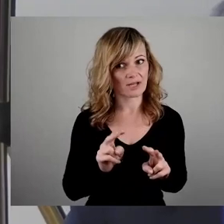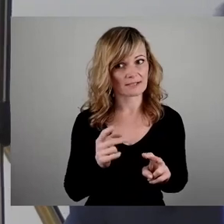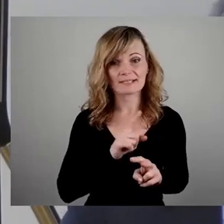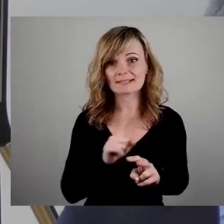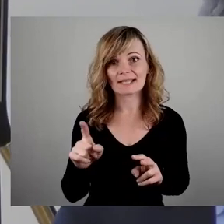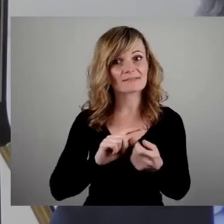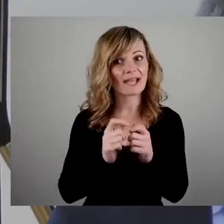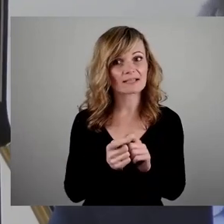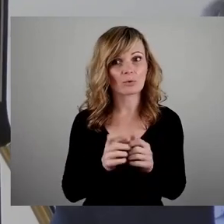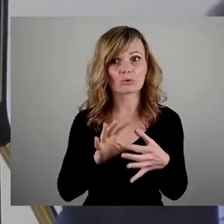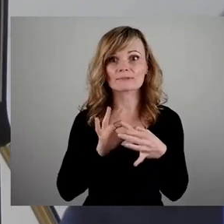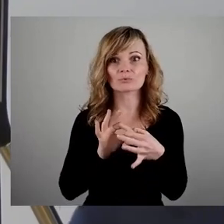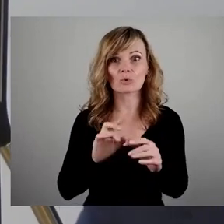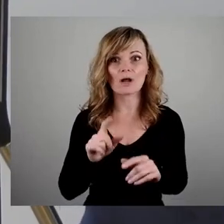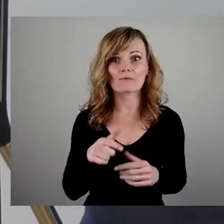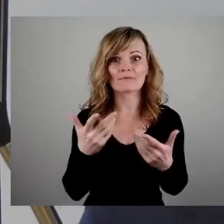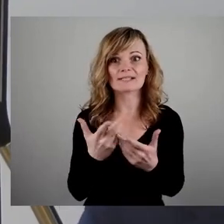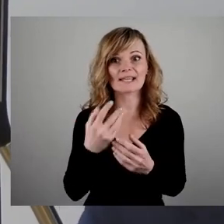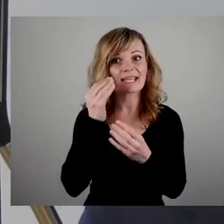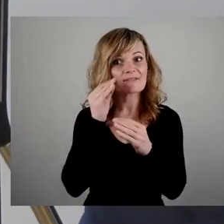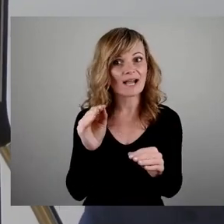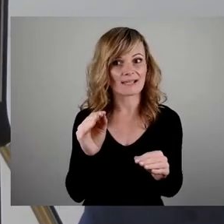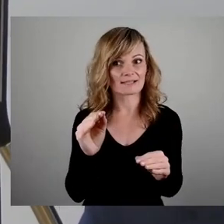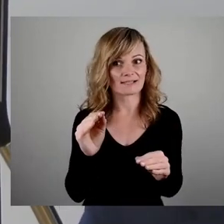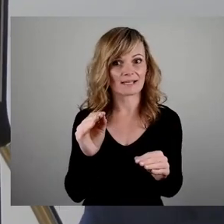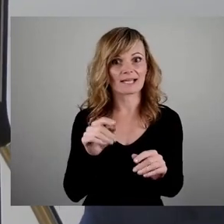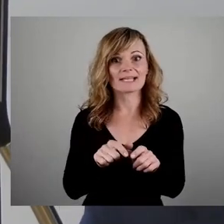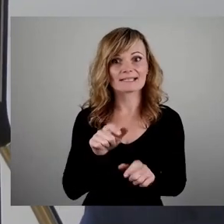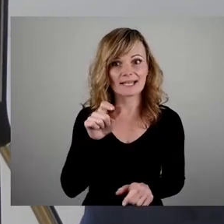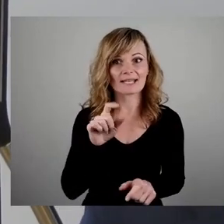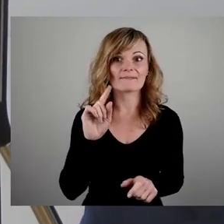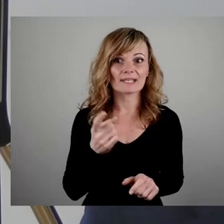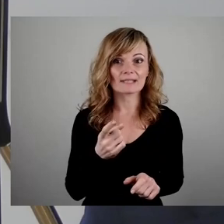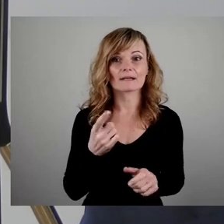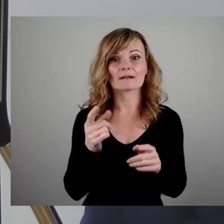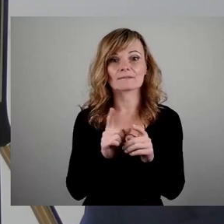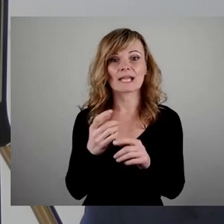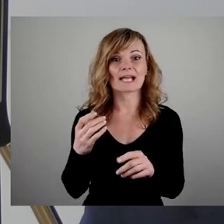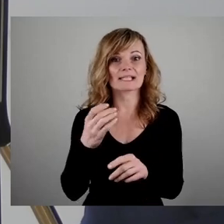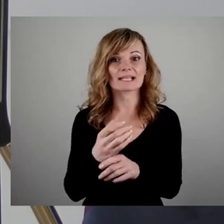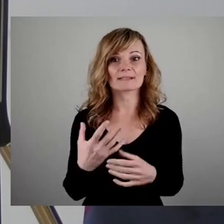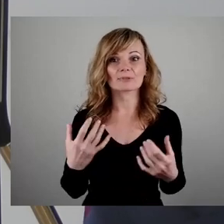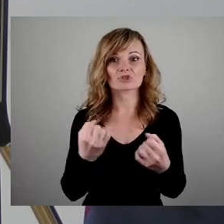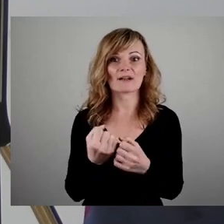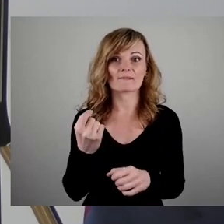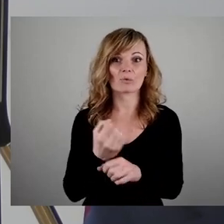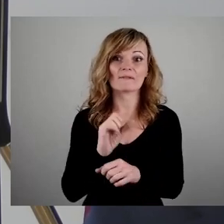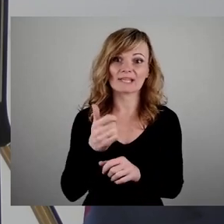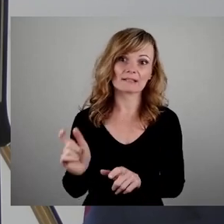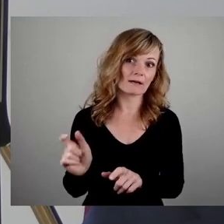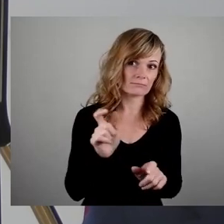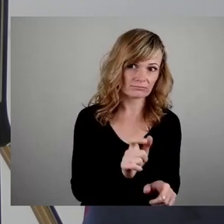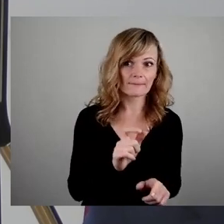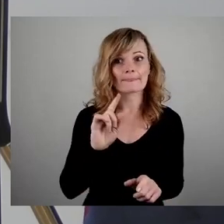bezog sich auf einen Hinweis, nachdem die Stähle wieder, also als Ersatzbeschaffung wiedererrichtet wurde, weil es dort nochmal einen